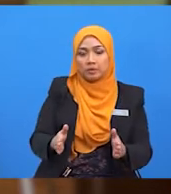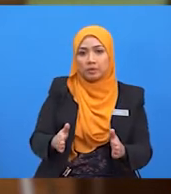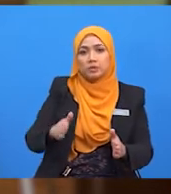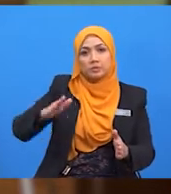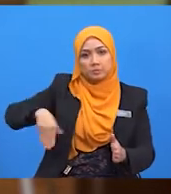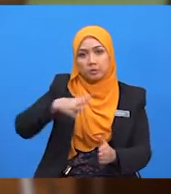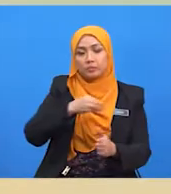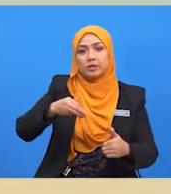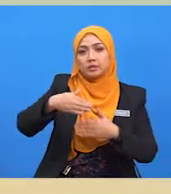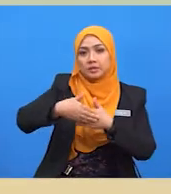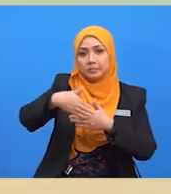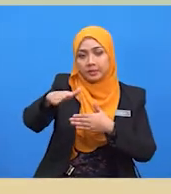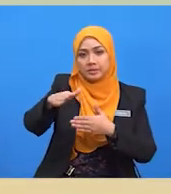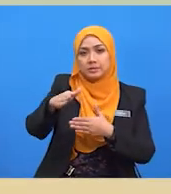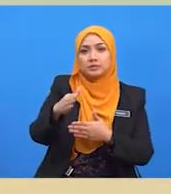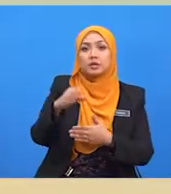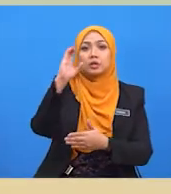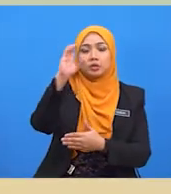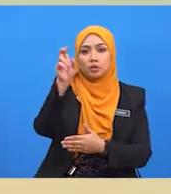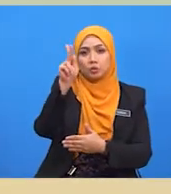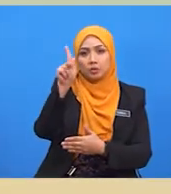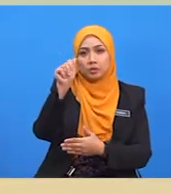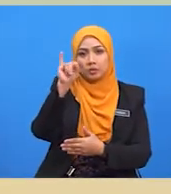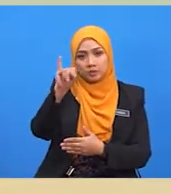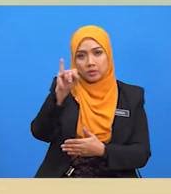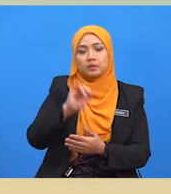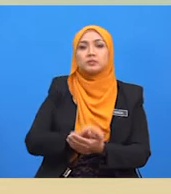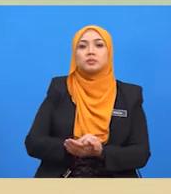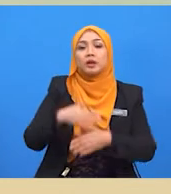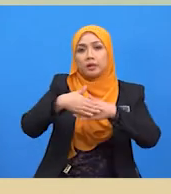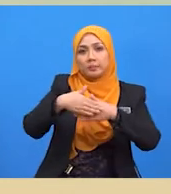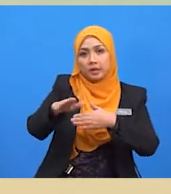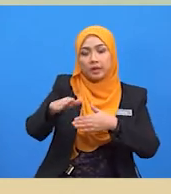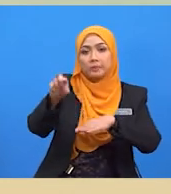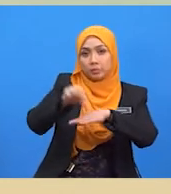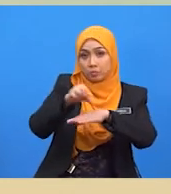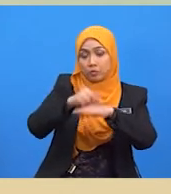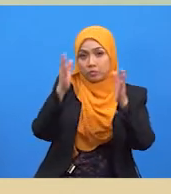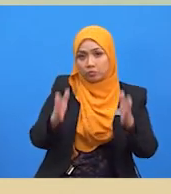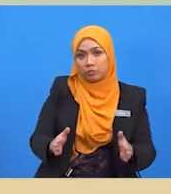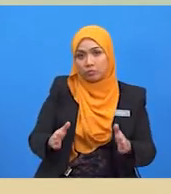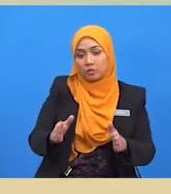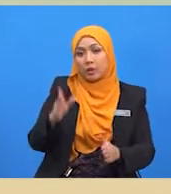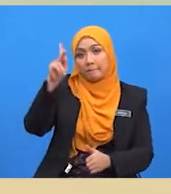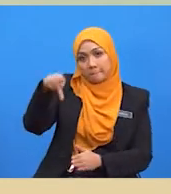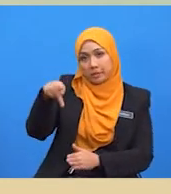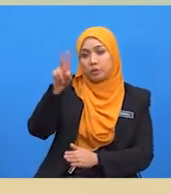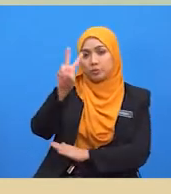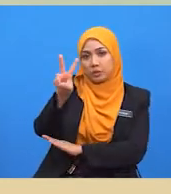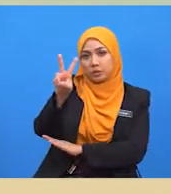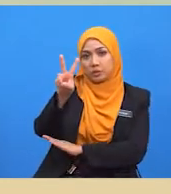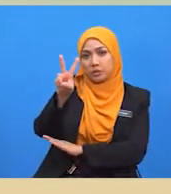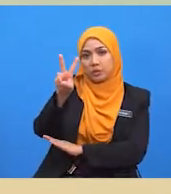selepas tarif. Sebelum tarif, lebihan pengguna adalah sebesar P2